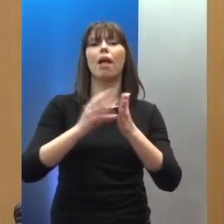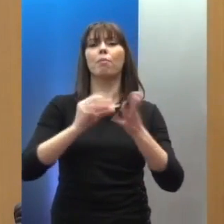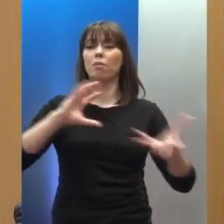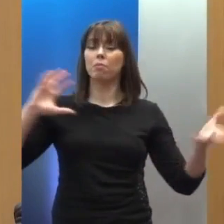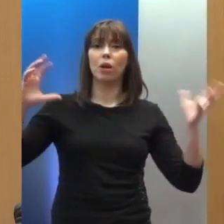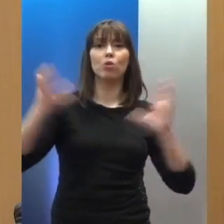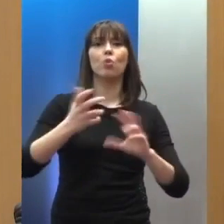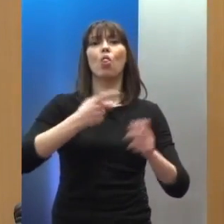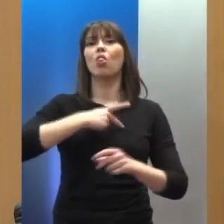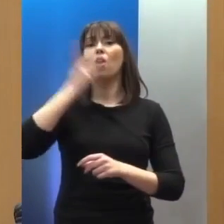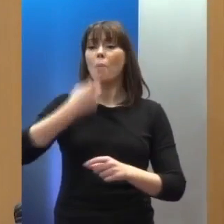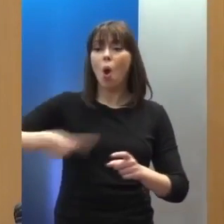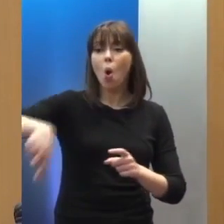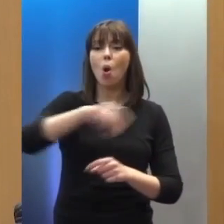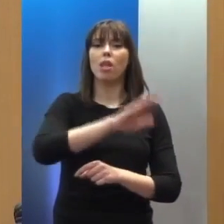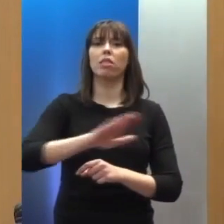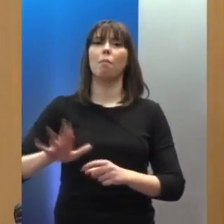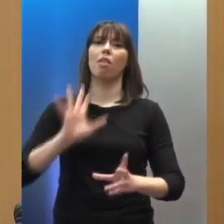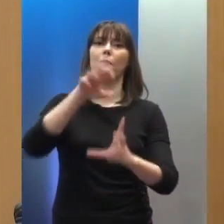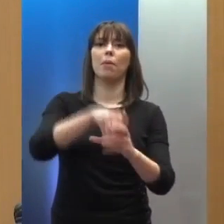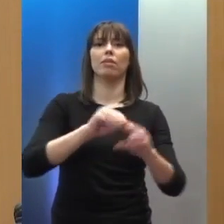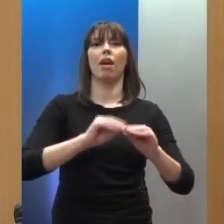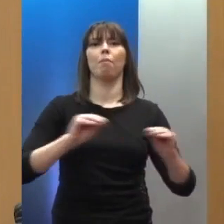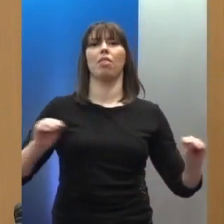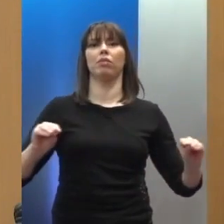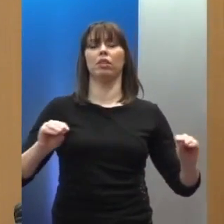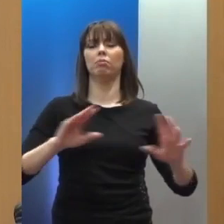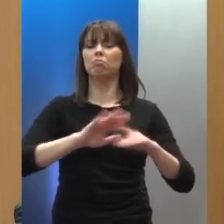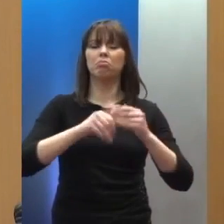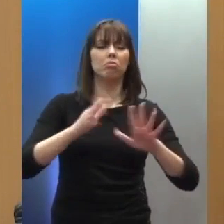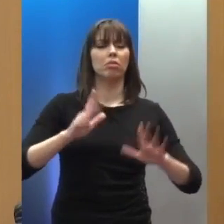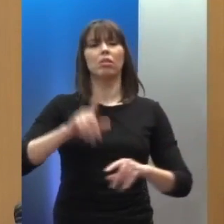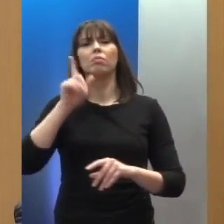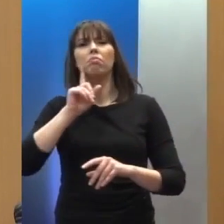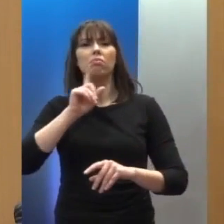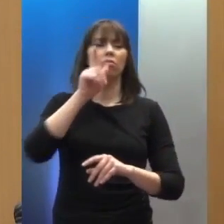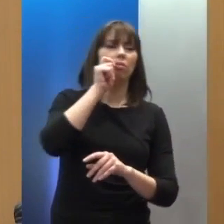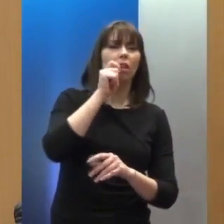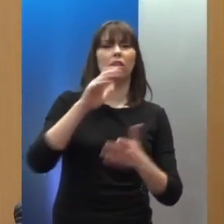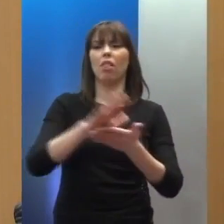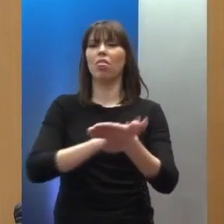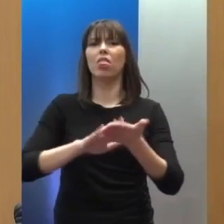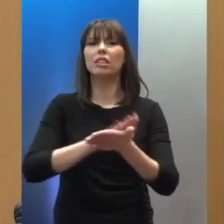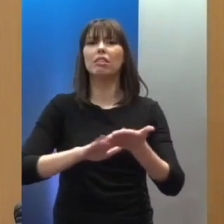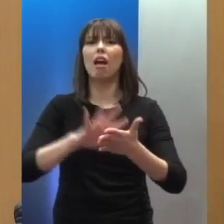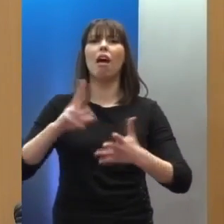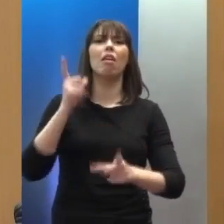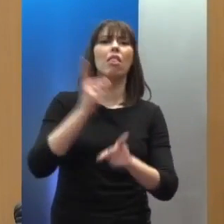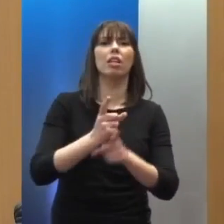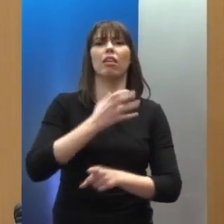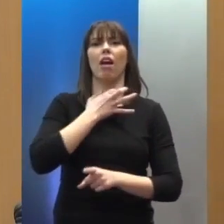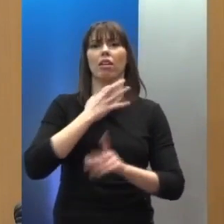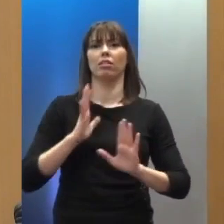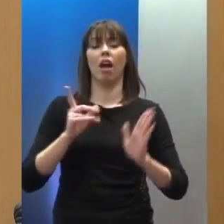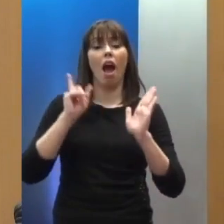όλων των παιδιών στη μόρφωση, ανεξαρτήτως φίλου, καταγωγής, θρησκείας ή ειδικών αναγκών, αλλά οφείλουμε